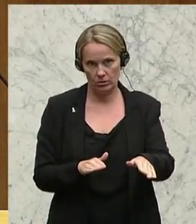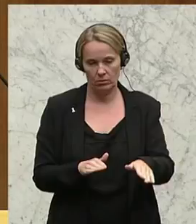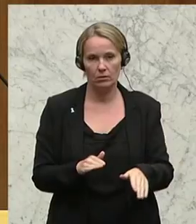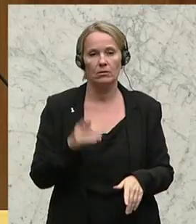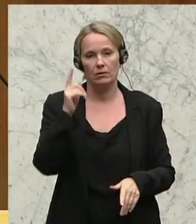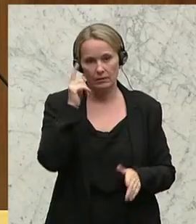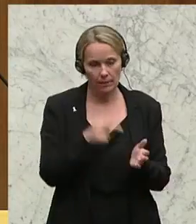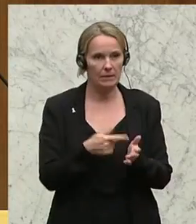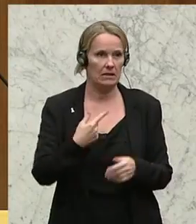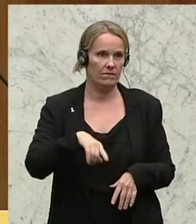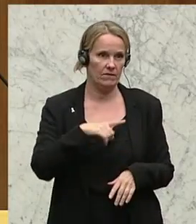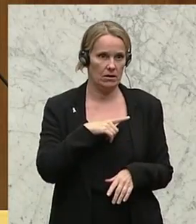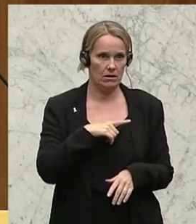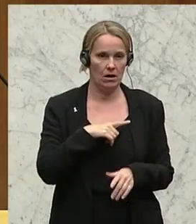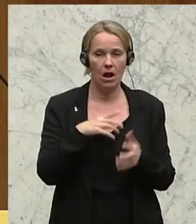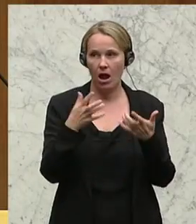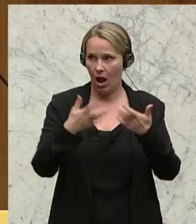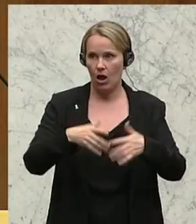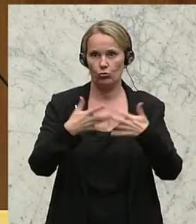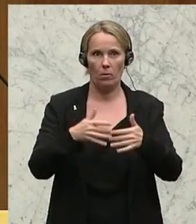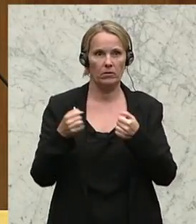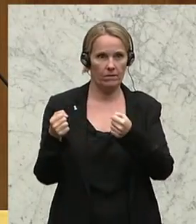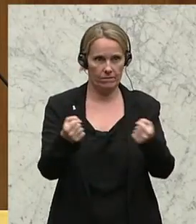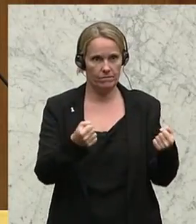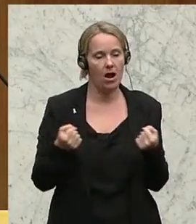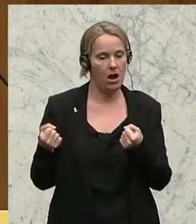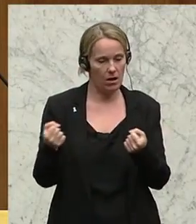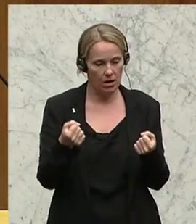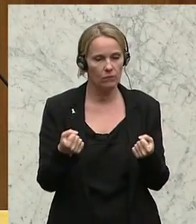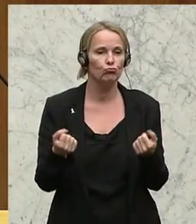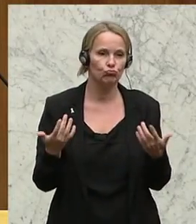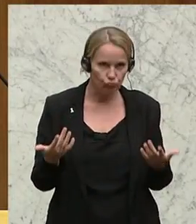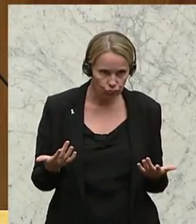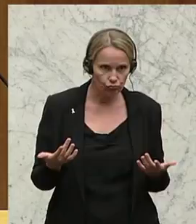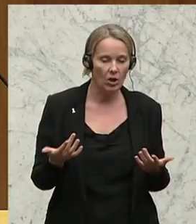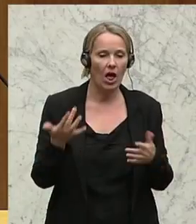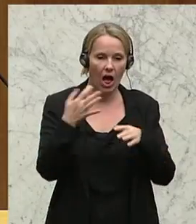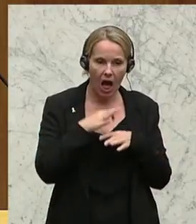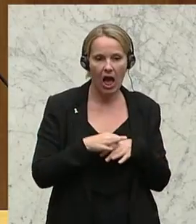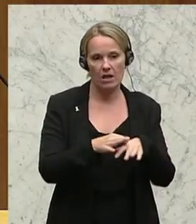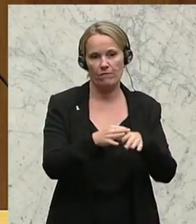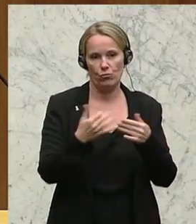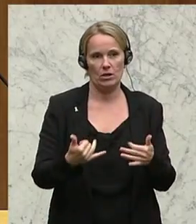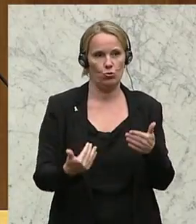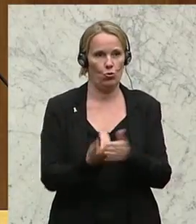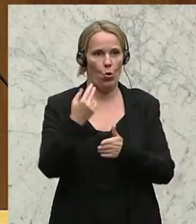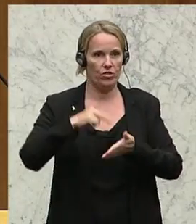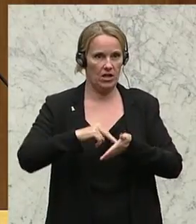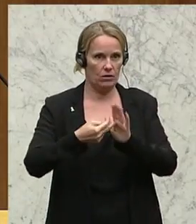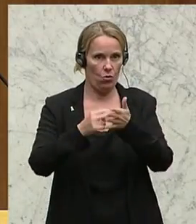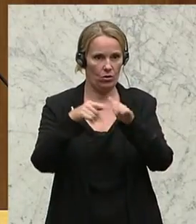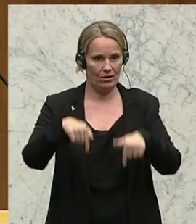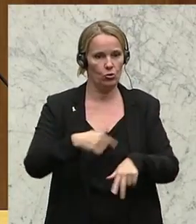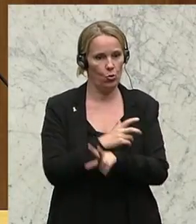wir automatisiertes Fahren grundsätzlich in der Einführung der Technologie in Österreich